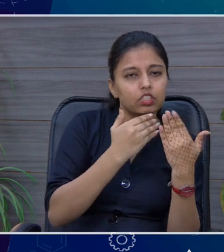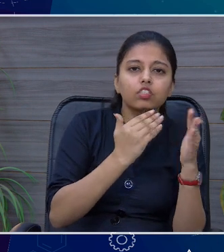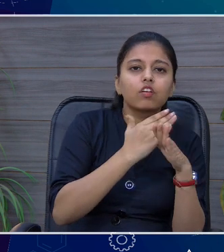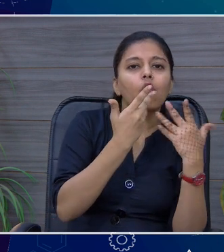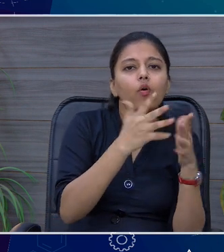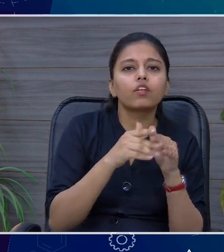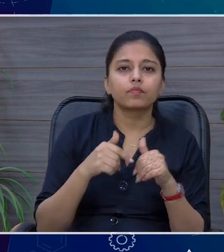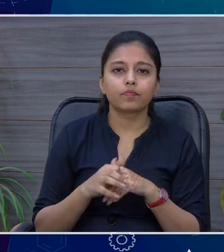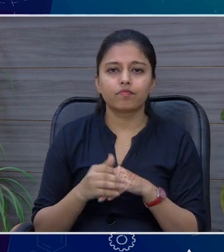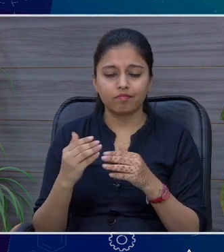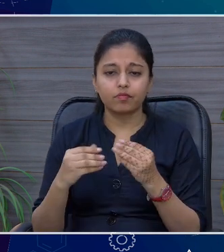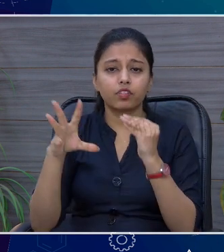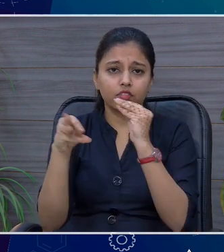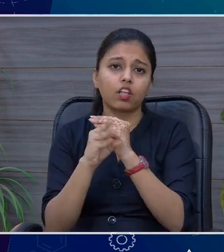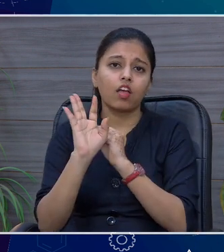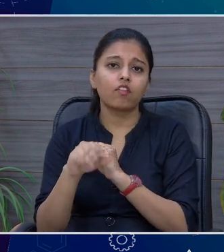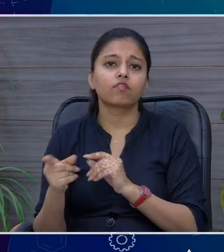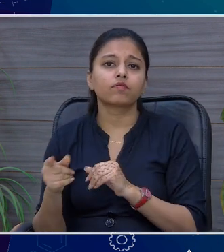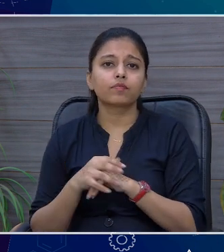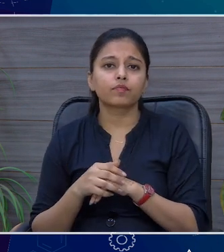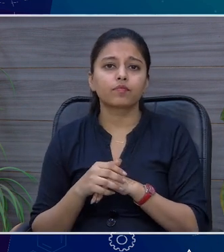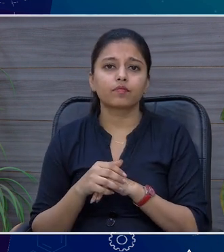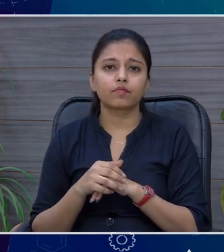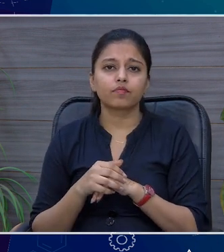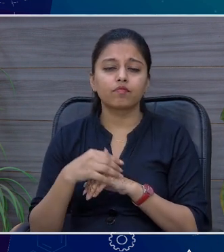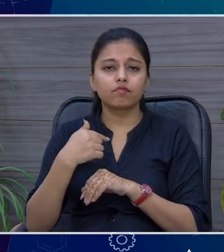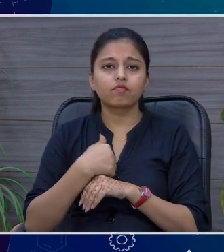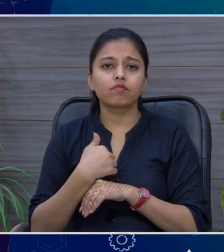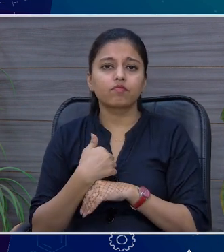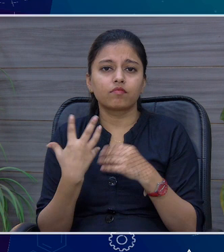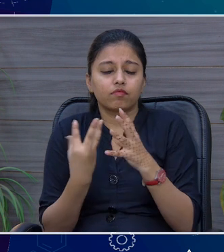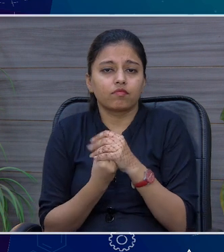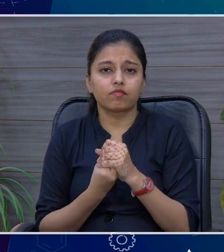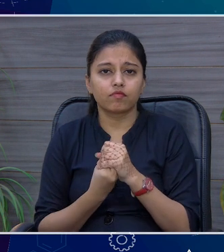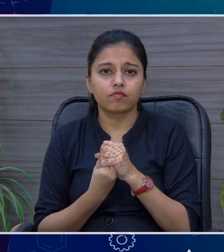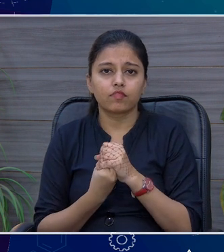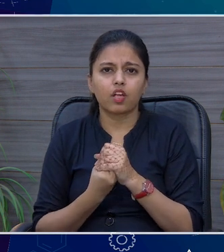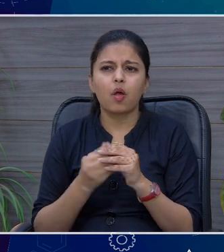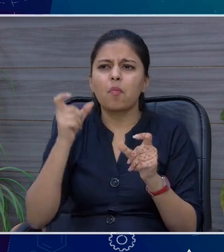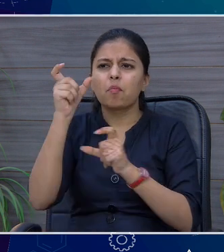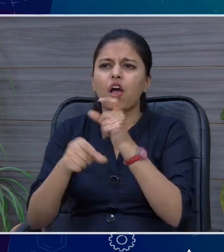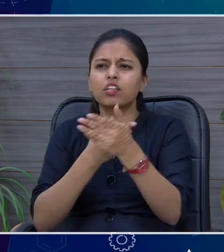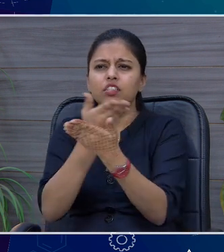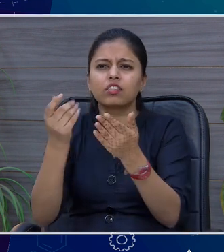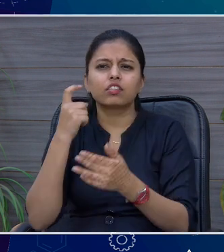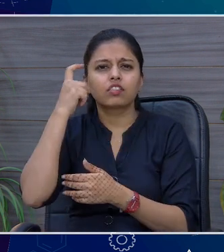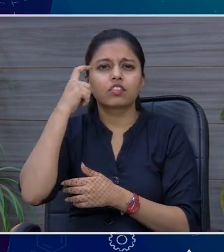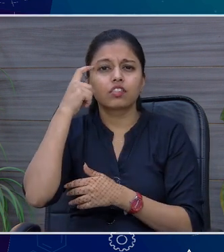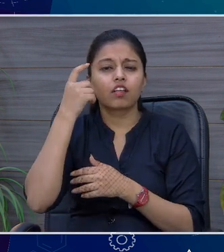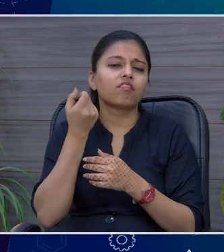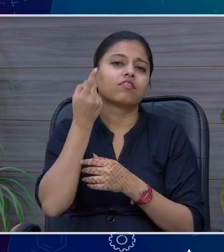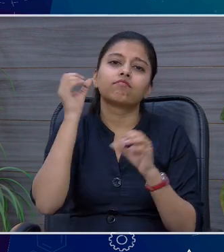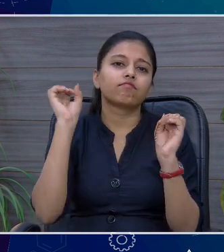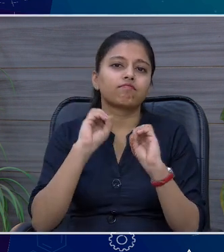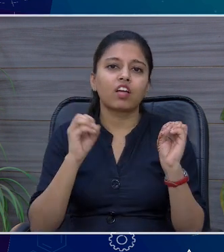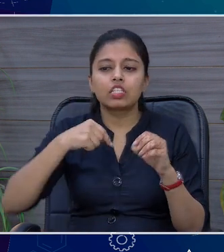जासे मैं कहा कि यो हमें क्यूंकि लोग जादा समझते नहीं हैं आपको फुद अपनी बात